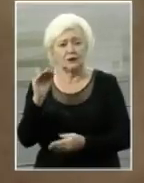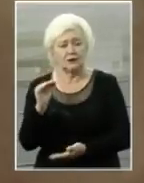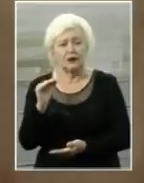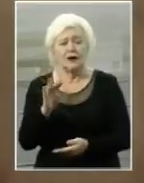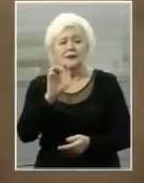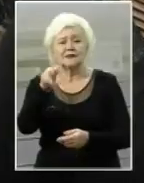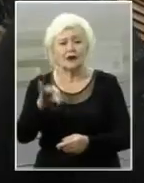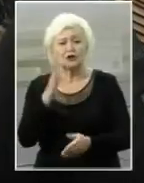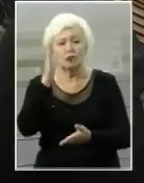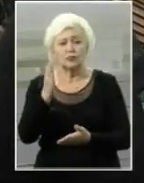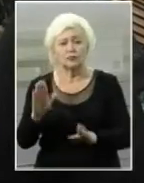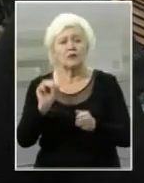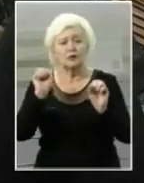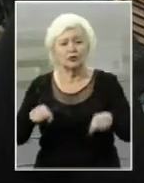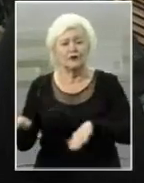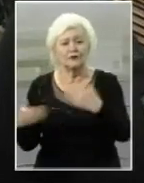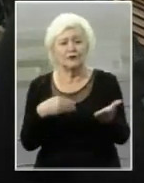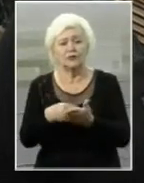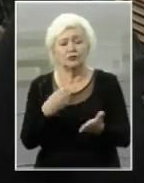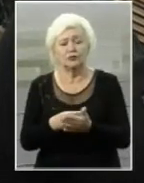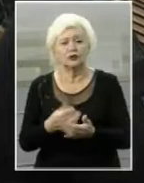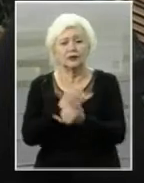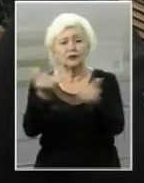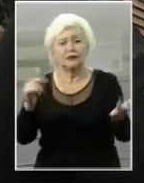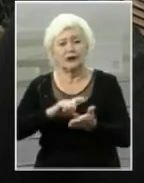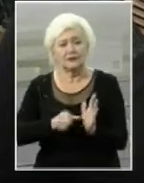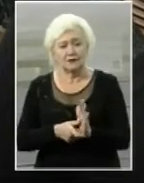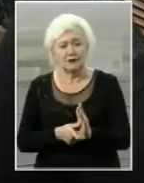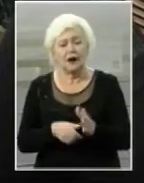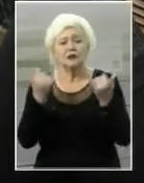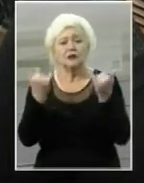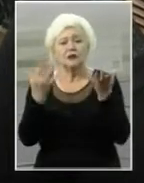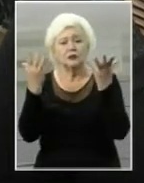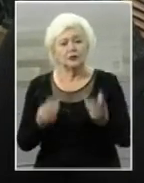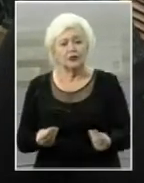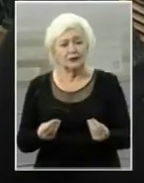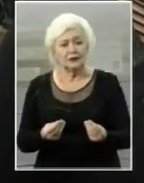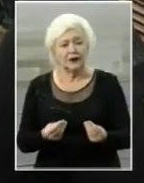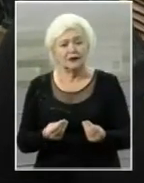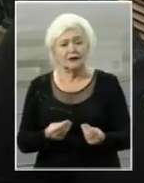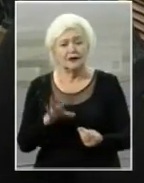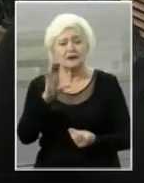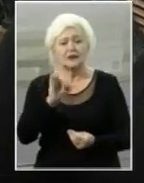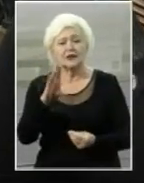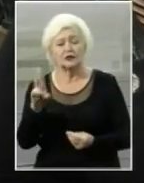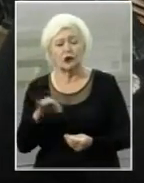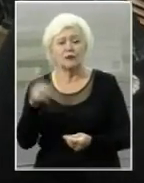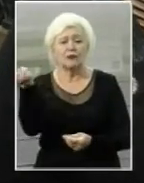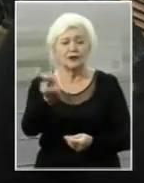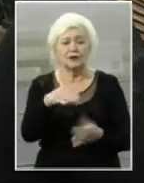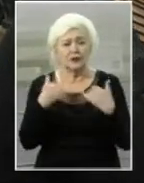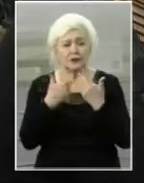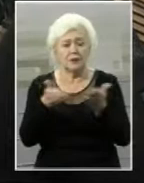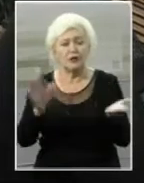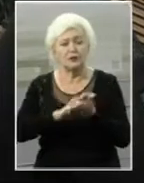Сашка буде можливість виділити кошти для житла. А на сьогоднішній день Сніжана приходила до нас і